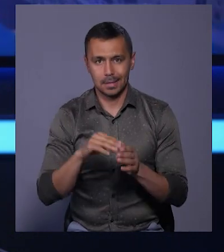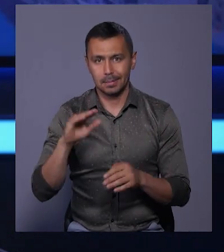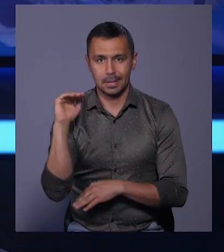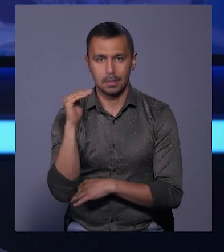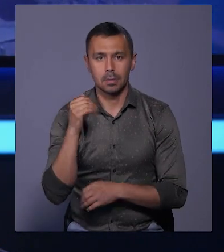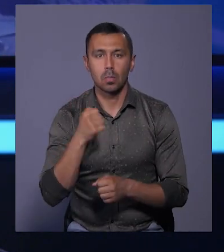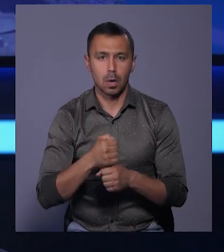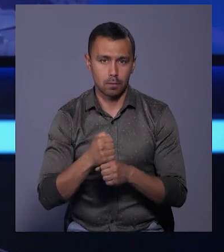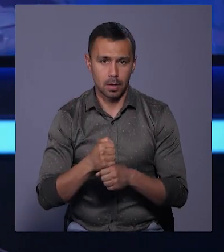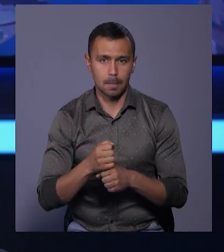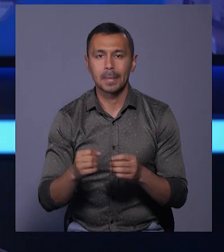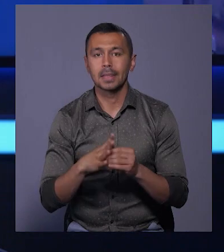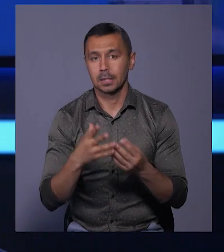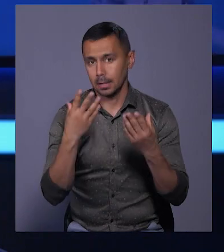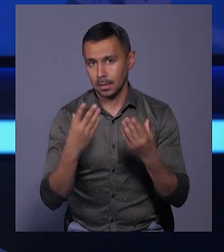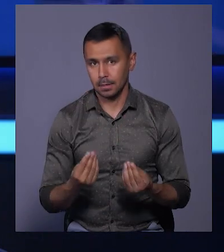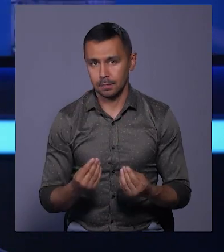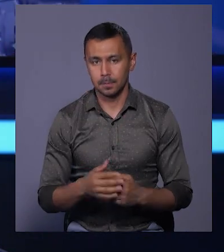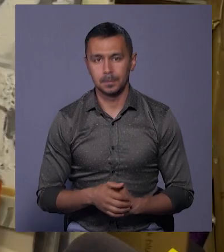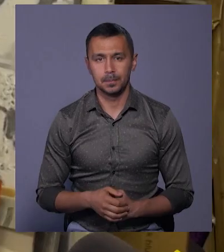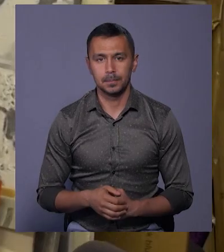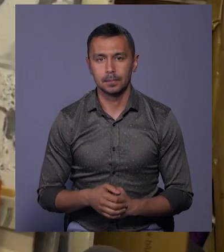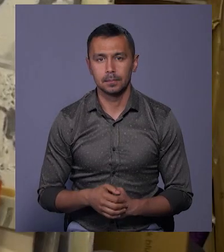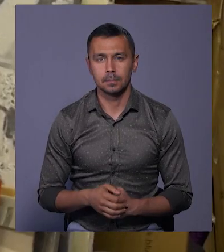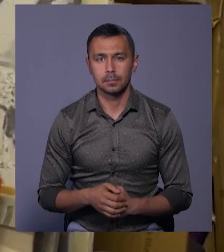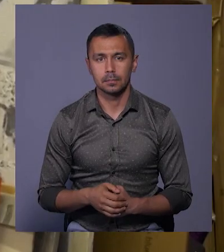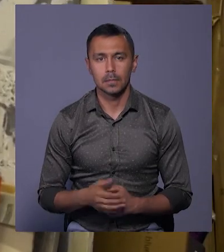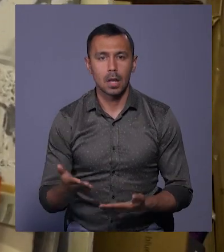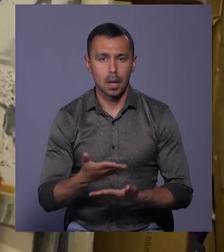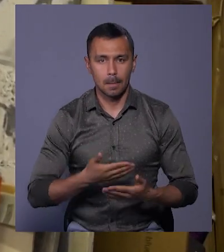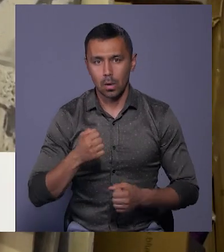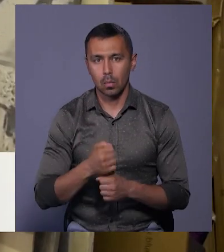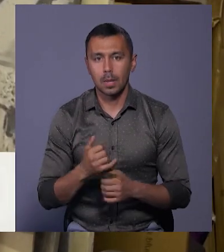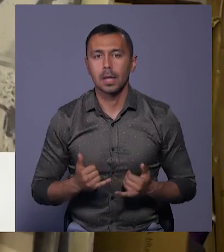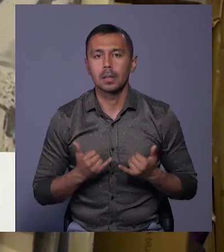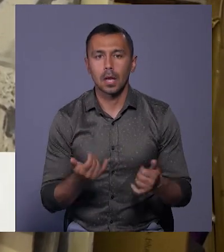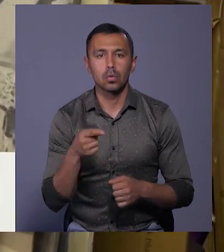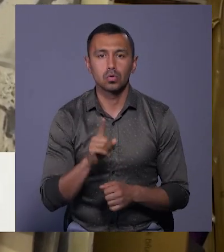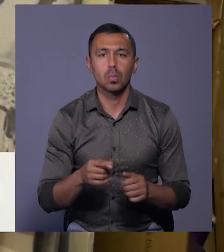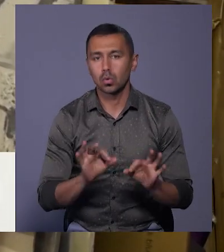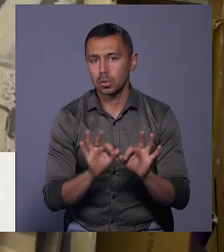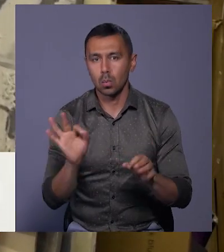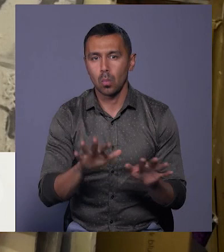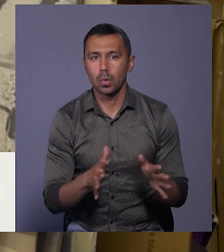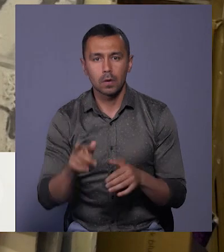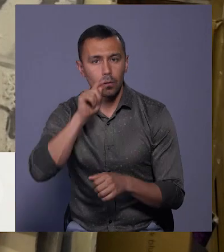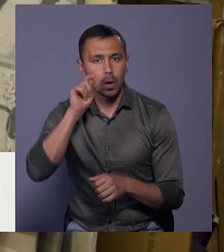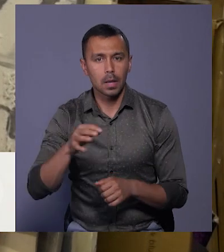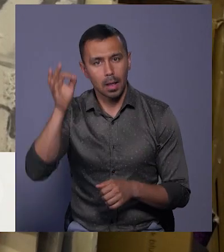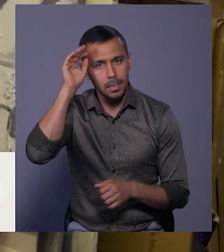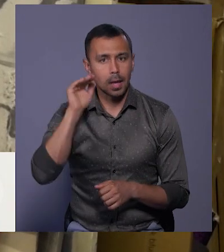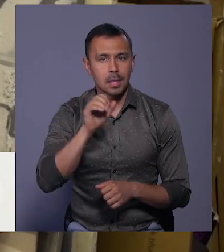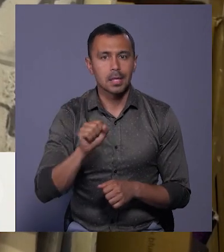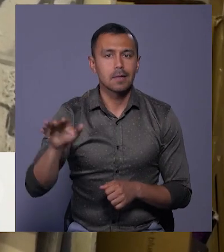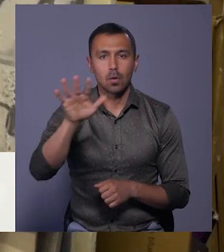Над роботою працювали 15 днів. Ми робили для того, щоб розказати про події в Україні, нагадати